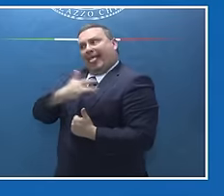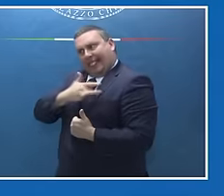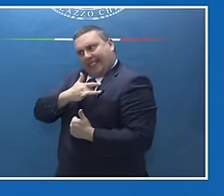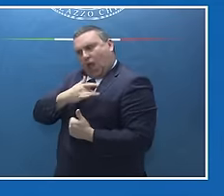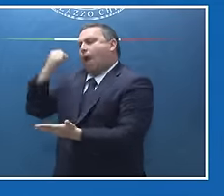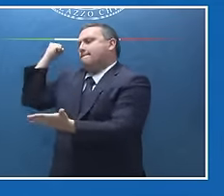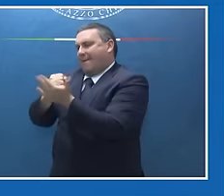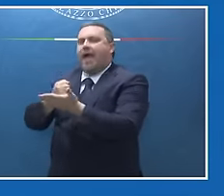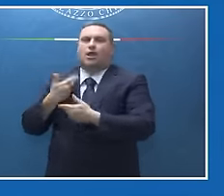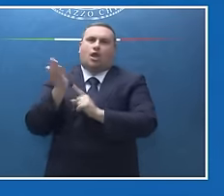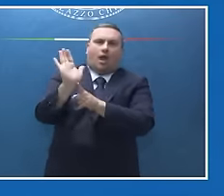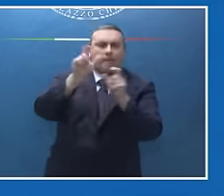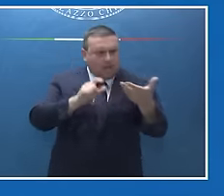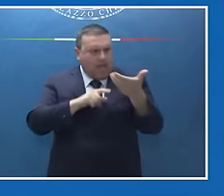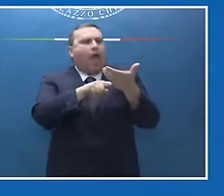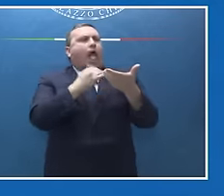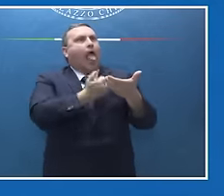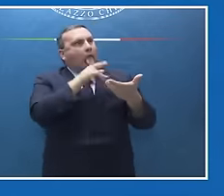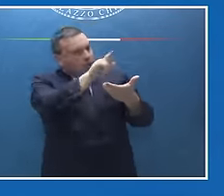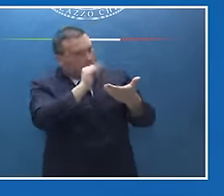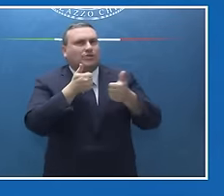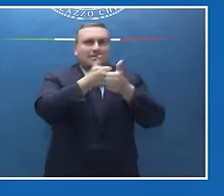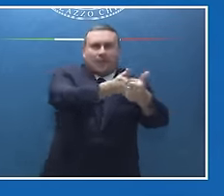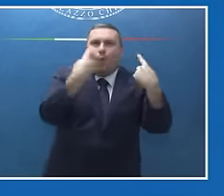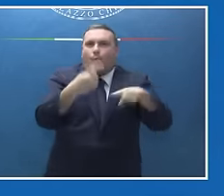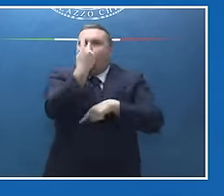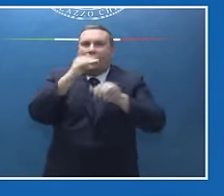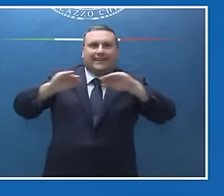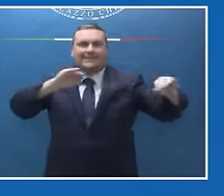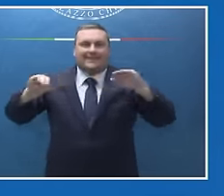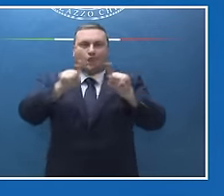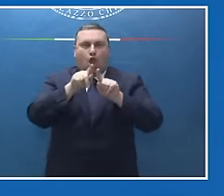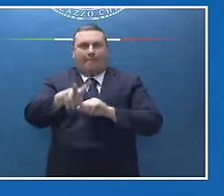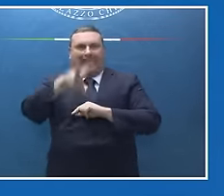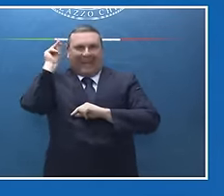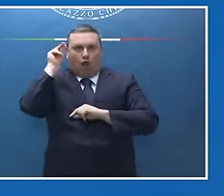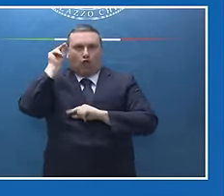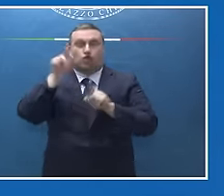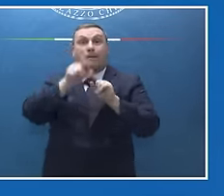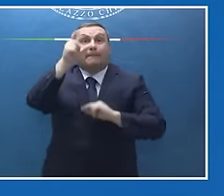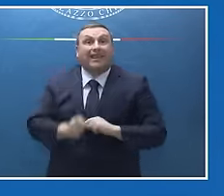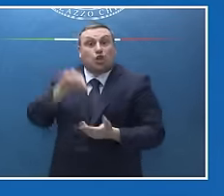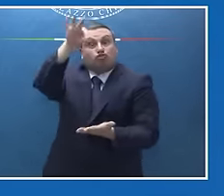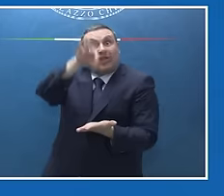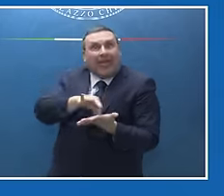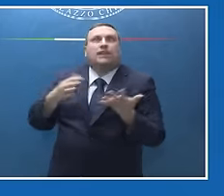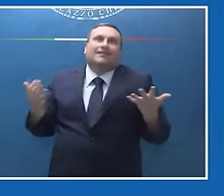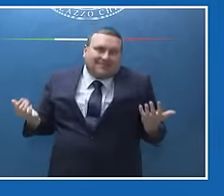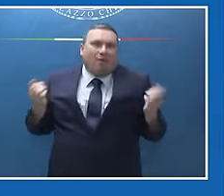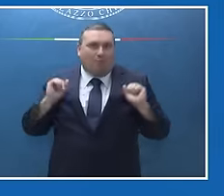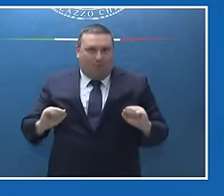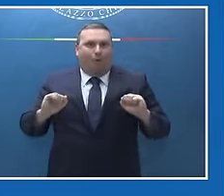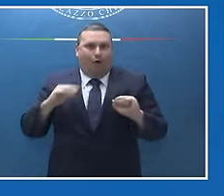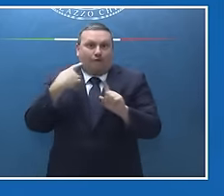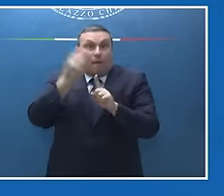in tema di trasparenza, in tema di ruolo, centralità della persona. Io credo che questo sia